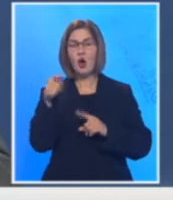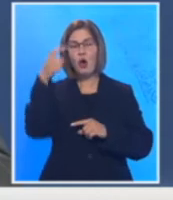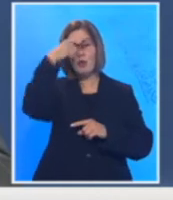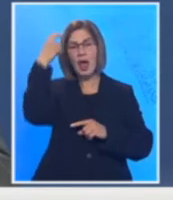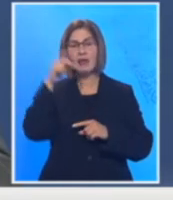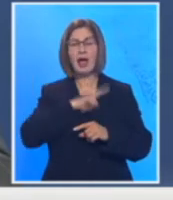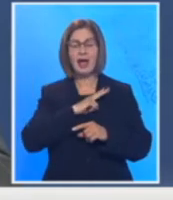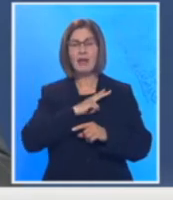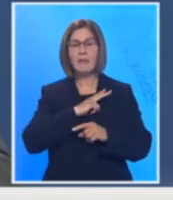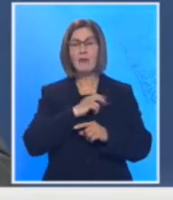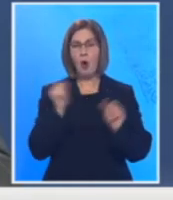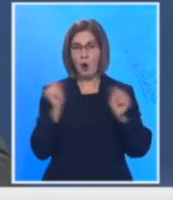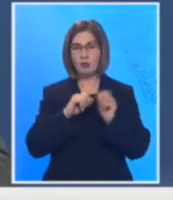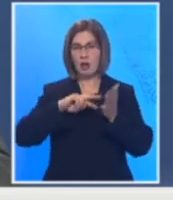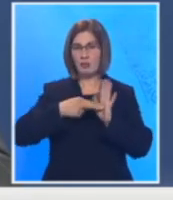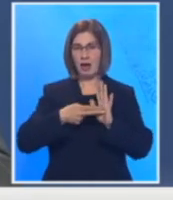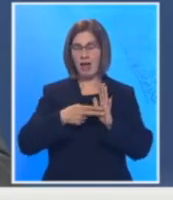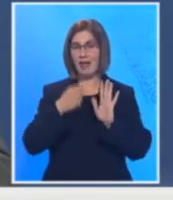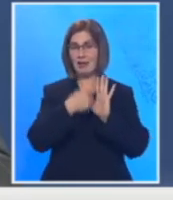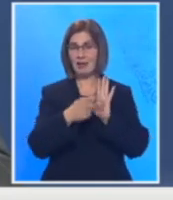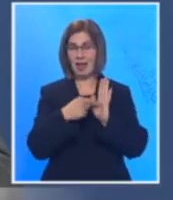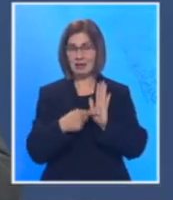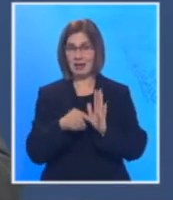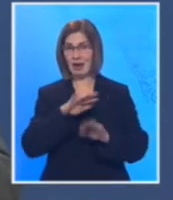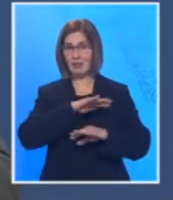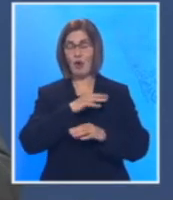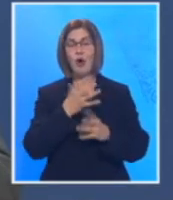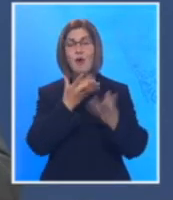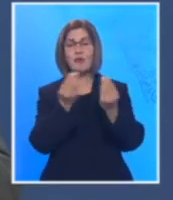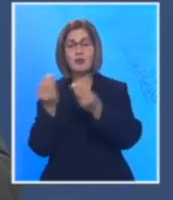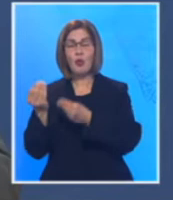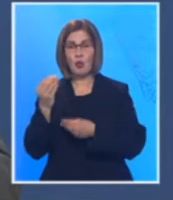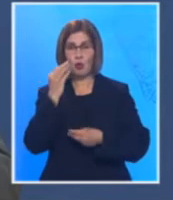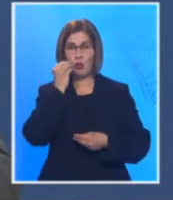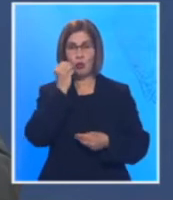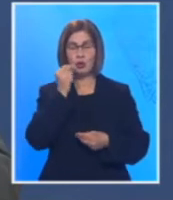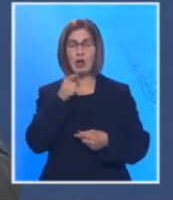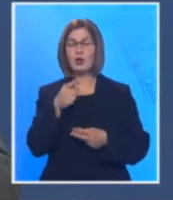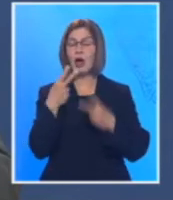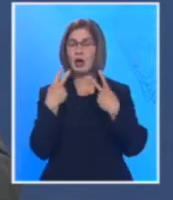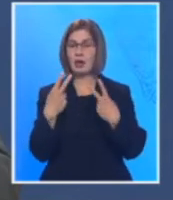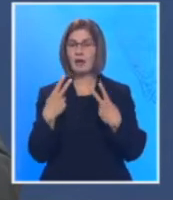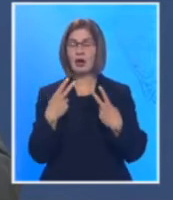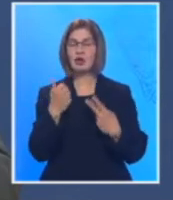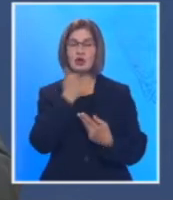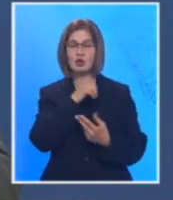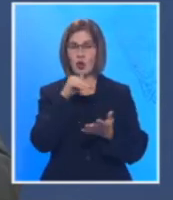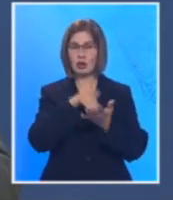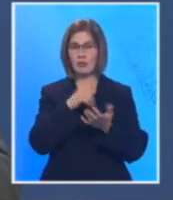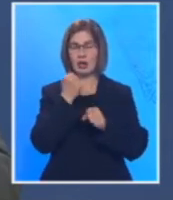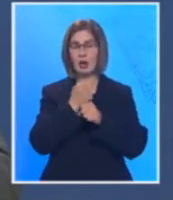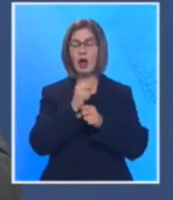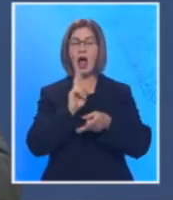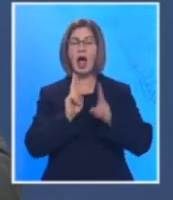plan da istestiramo imunitet populacije i to je nešto što je najznačajnije da uradimo kako bismo